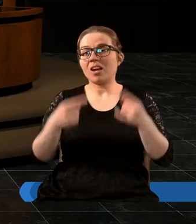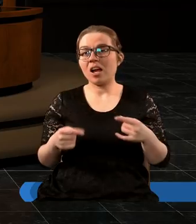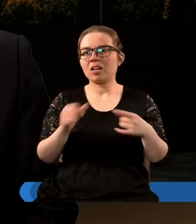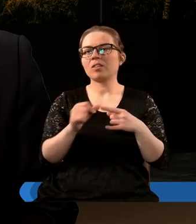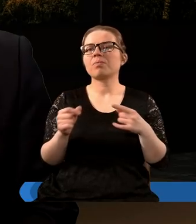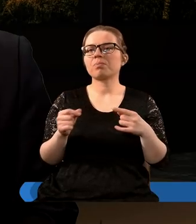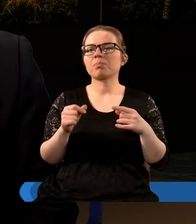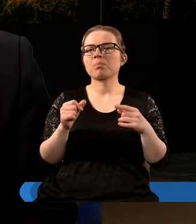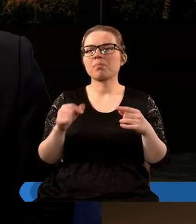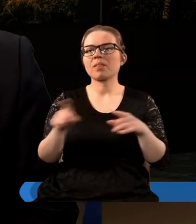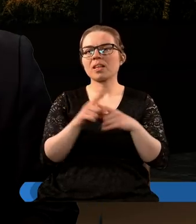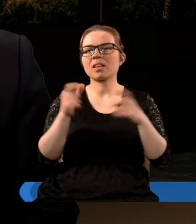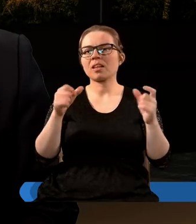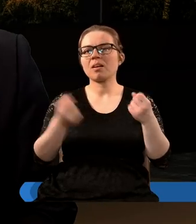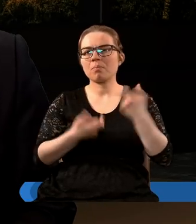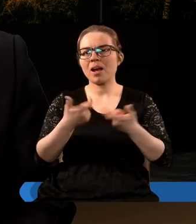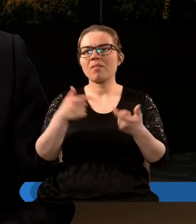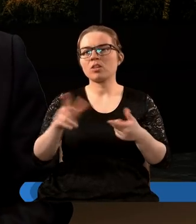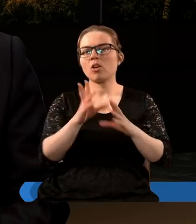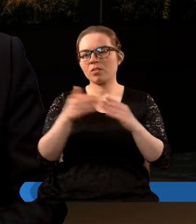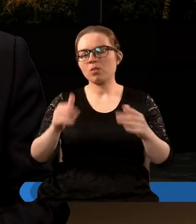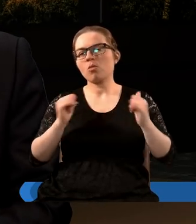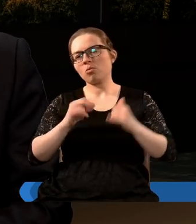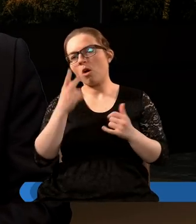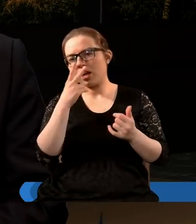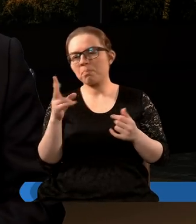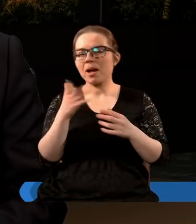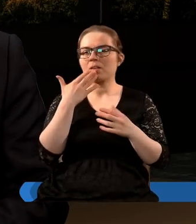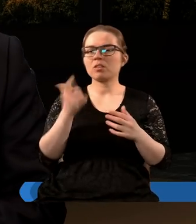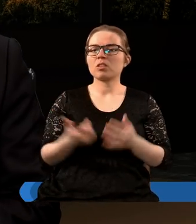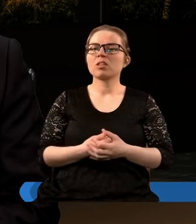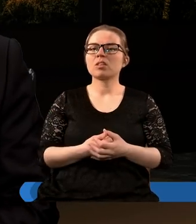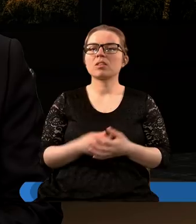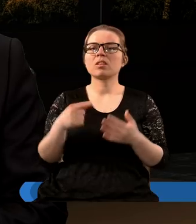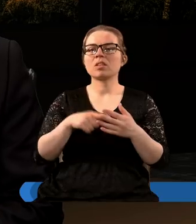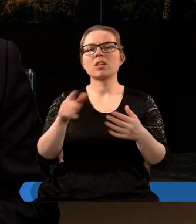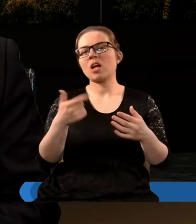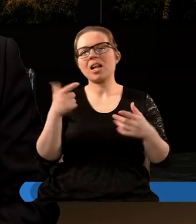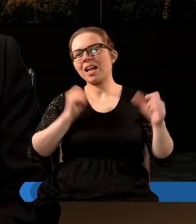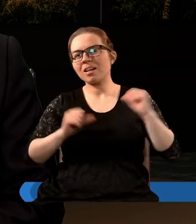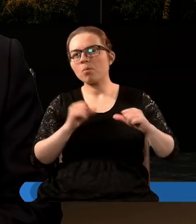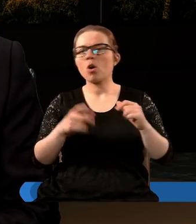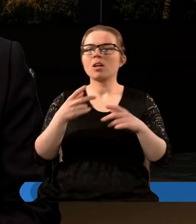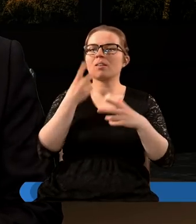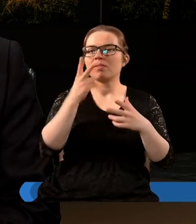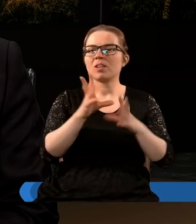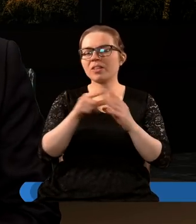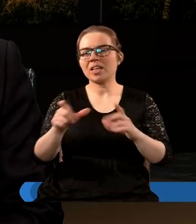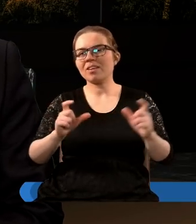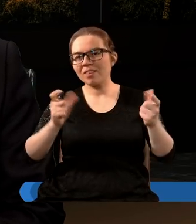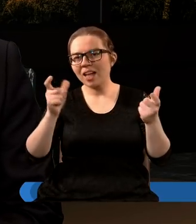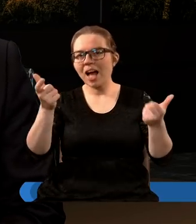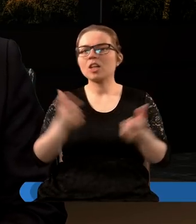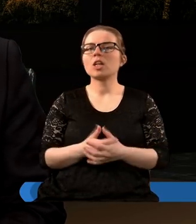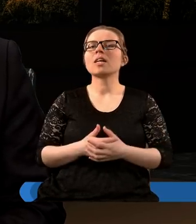jest coś co sprawia że jakoś tak no to wszystko spokojnie patrzę bo do tej pory byłem zaniepokojony znerwany przebiegiem tych wszystkich